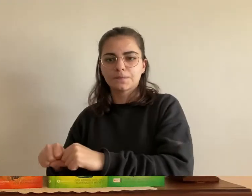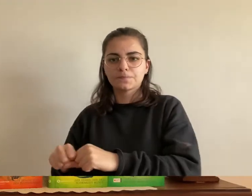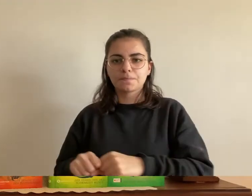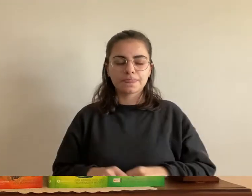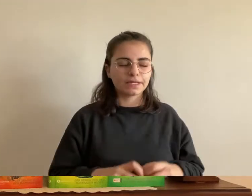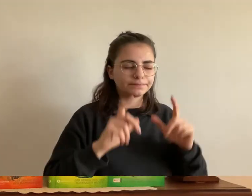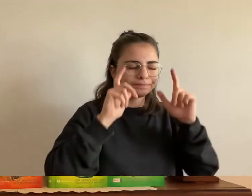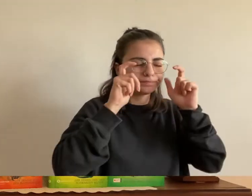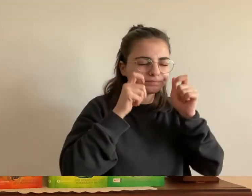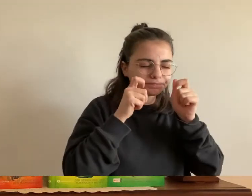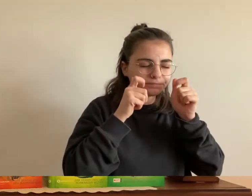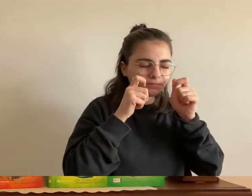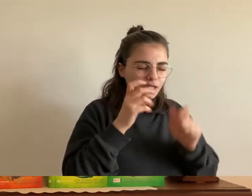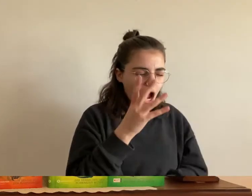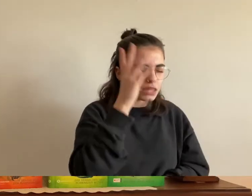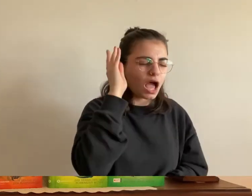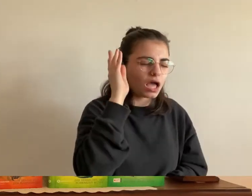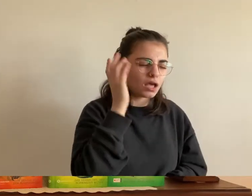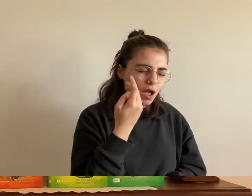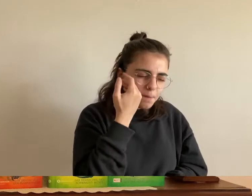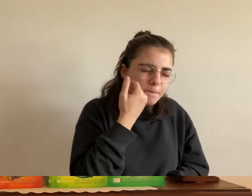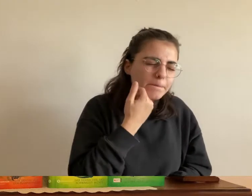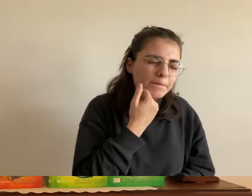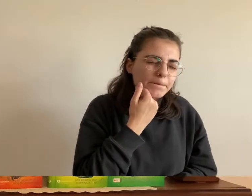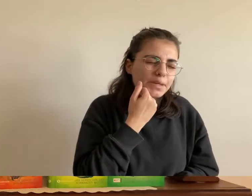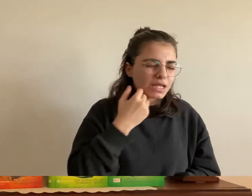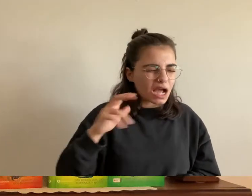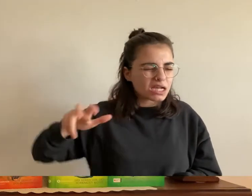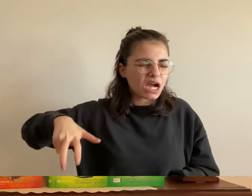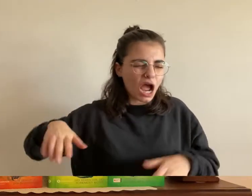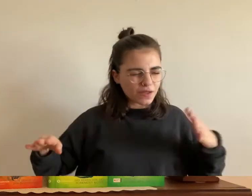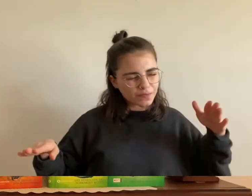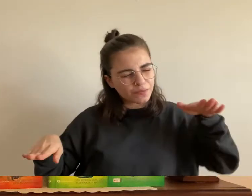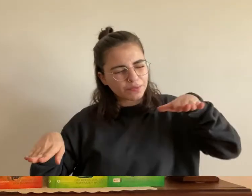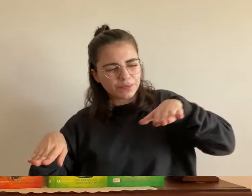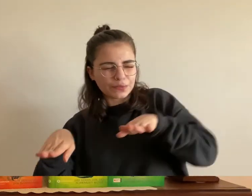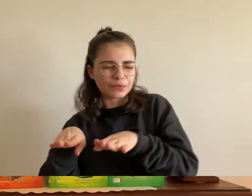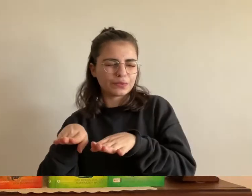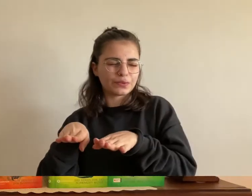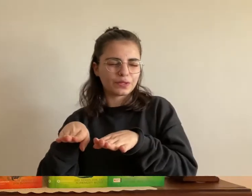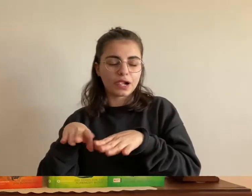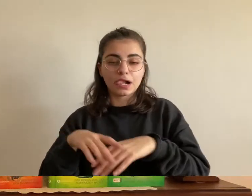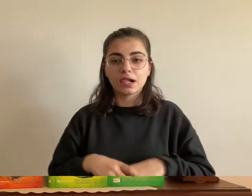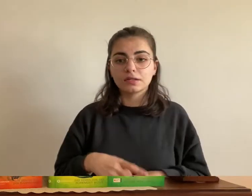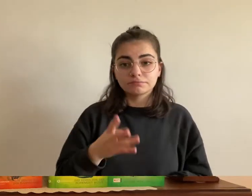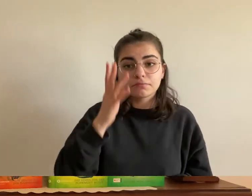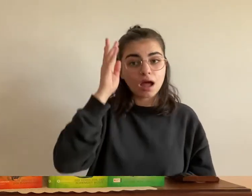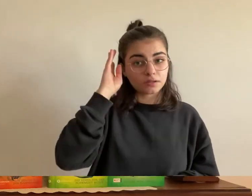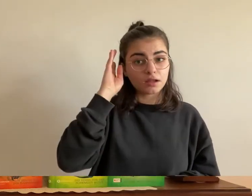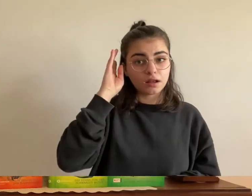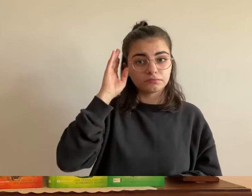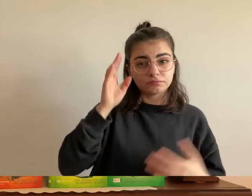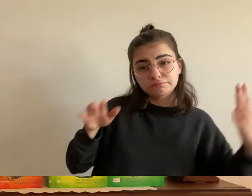heranbringen bat er den weißen drachen in gedanken und adana reagierte sofort in einem waghalsigen